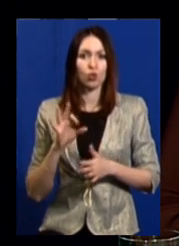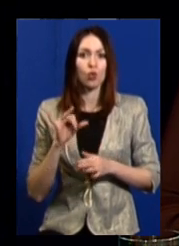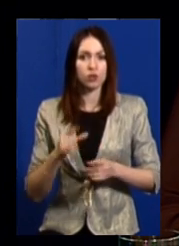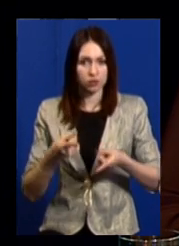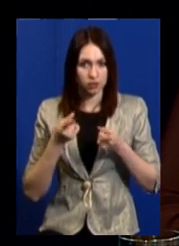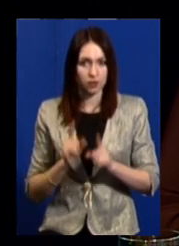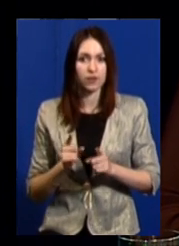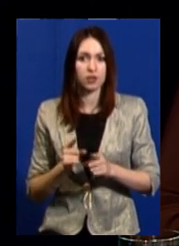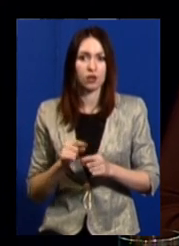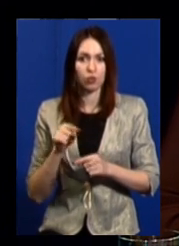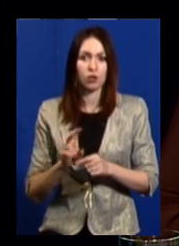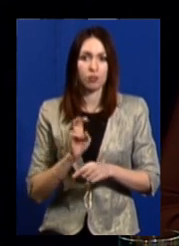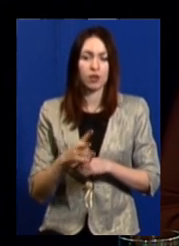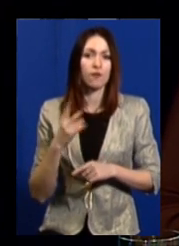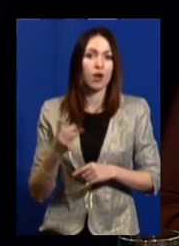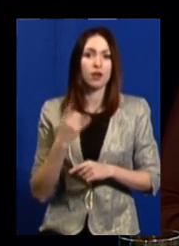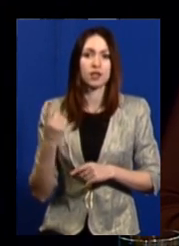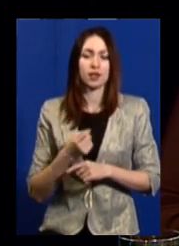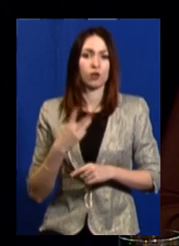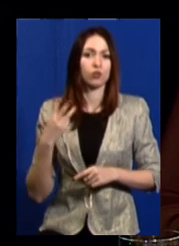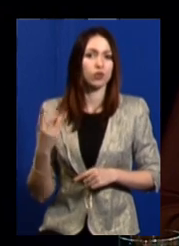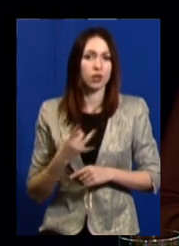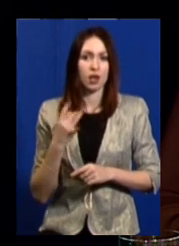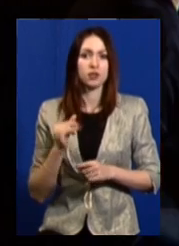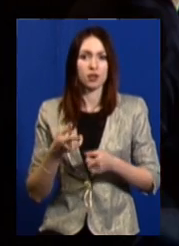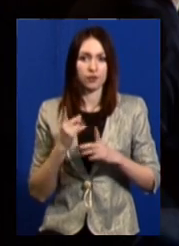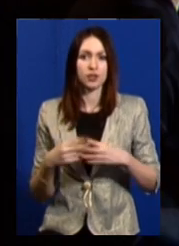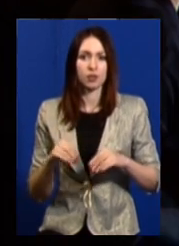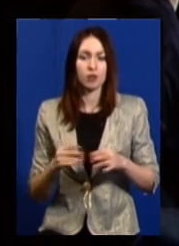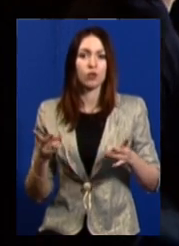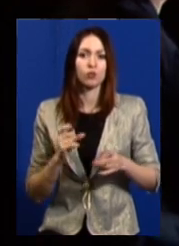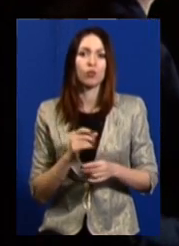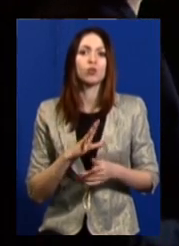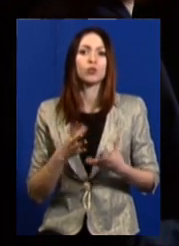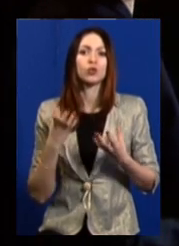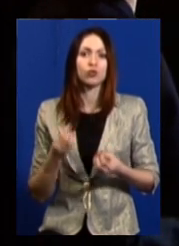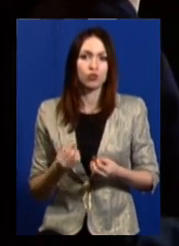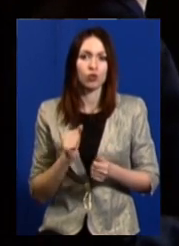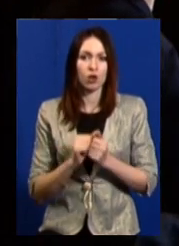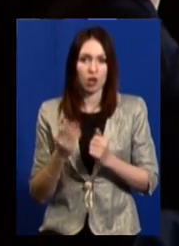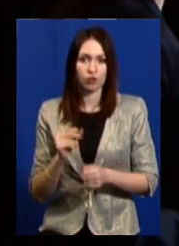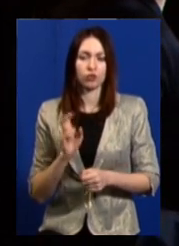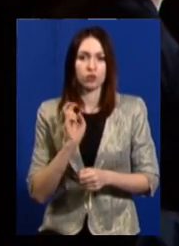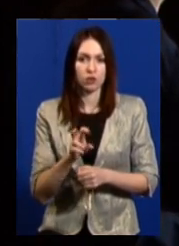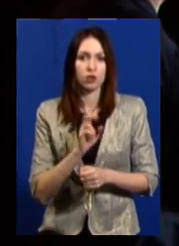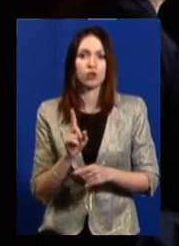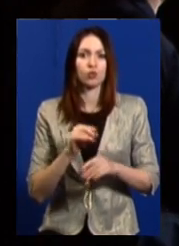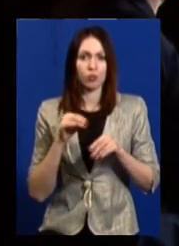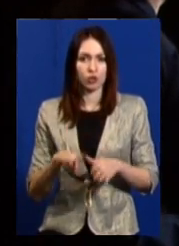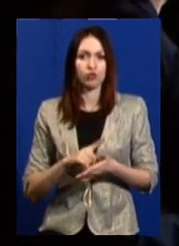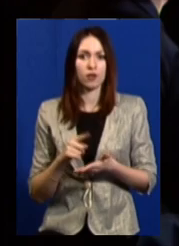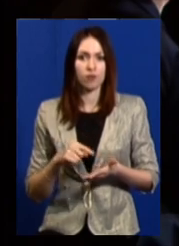дійсно виходять туди двічі на тиждень, а то й тричі. Якщо сім'я потребує, може і щодня виходити з тим, щоб вирішувати питання.